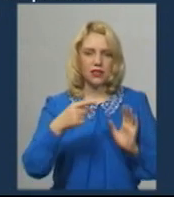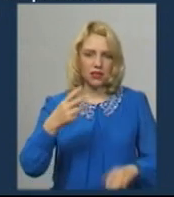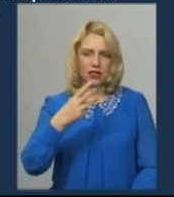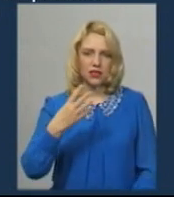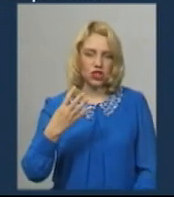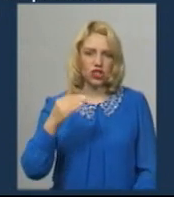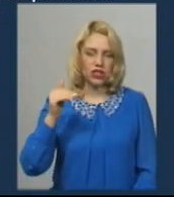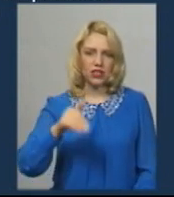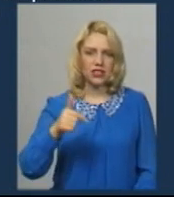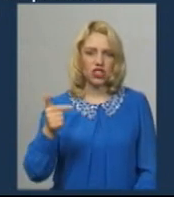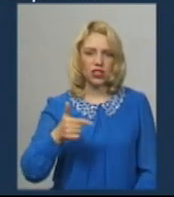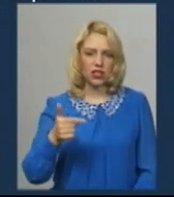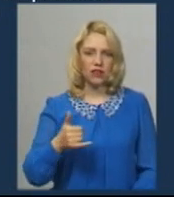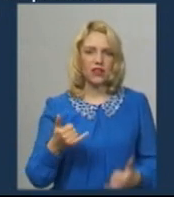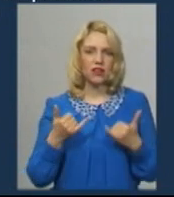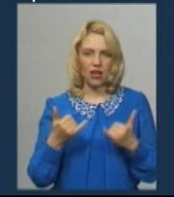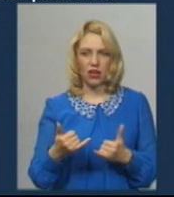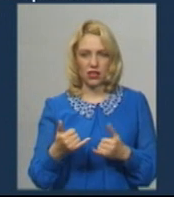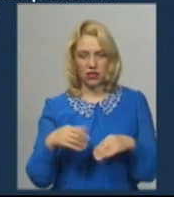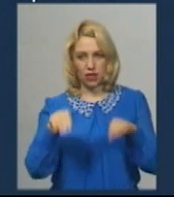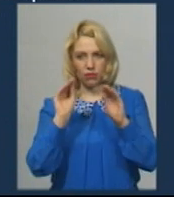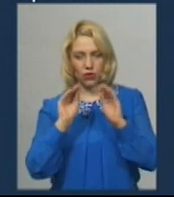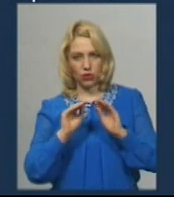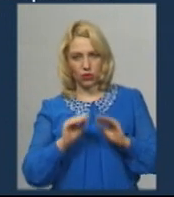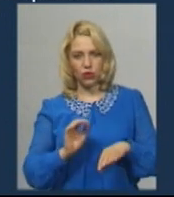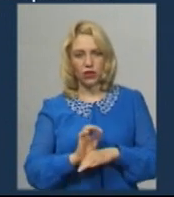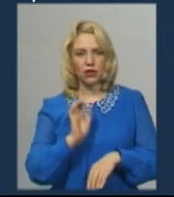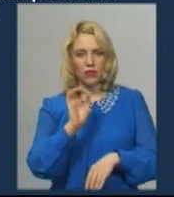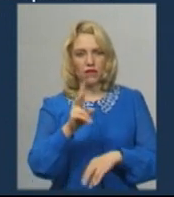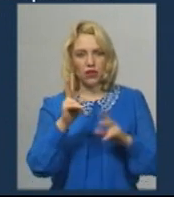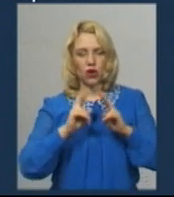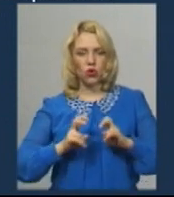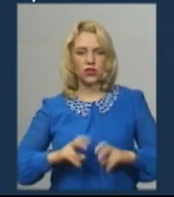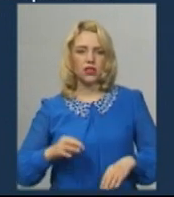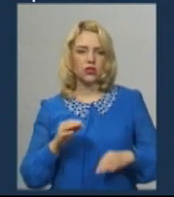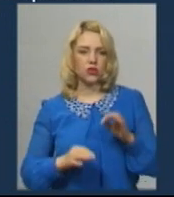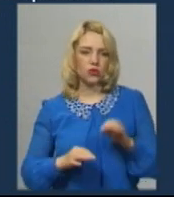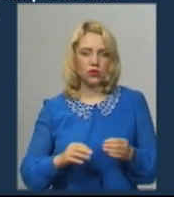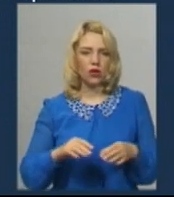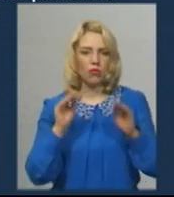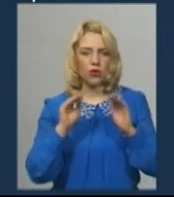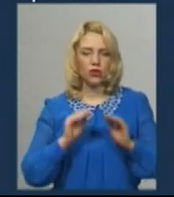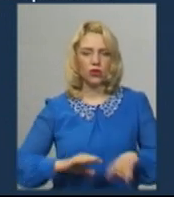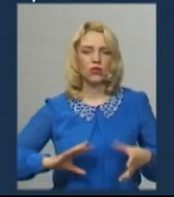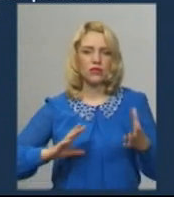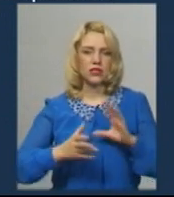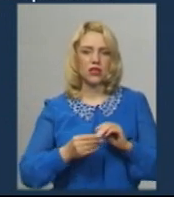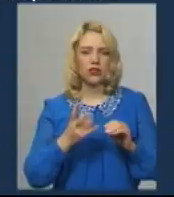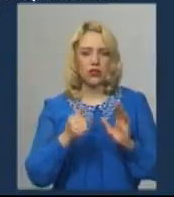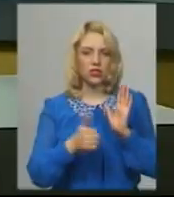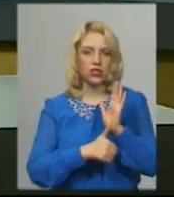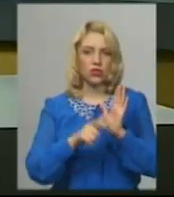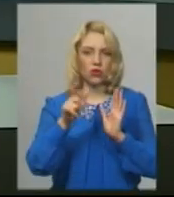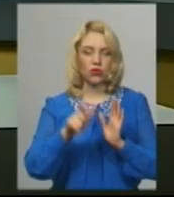тисяч гривень. Наразі протоколи направлені на розгляд суду. Протокол загалом складено на шістьох людей.